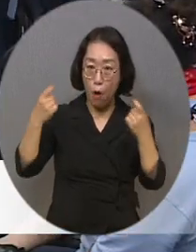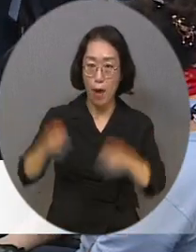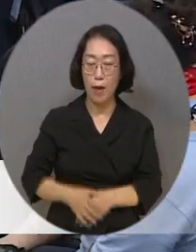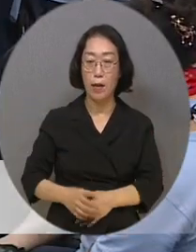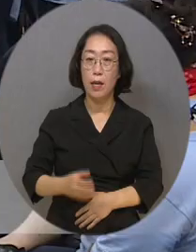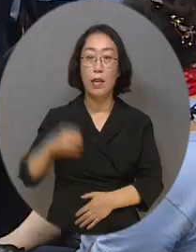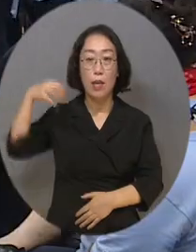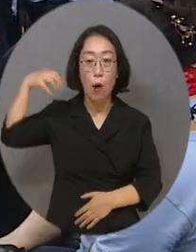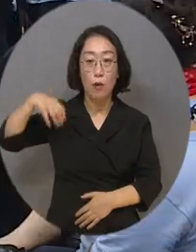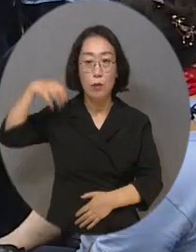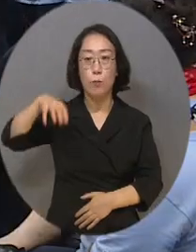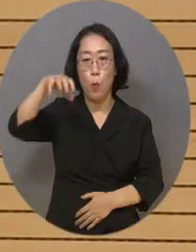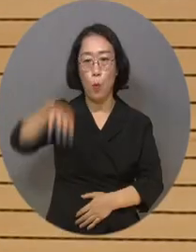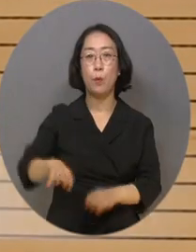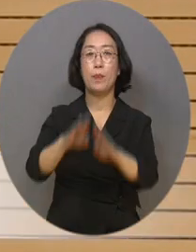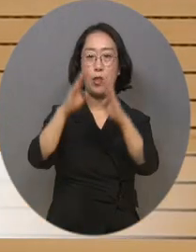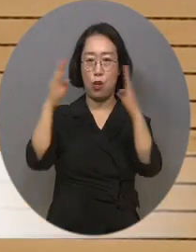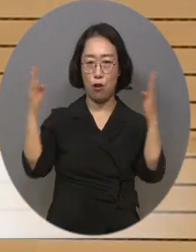호스텔에서 열렸습니다.